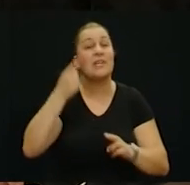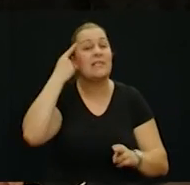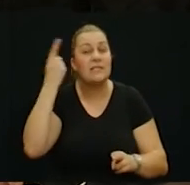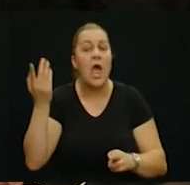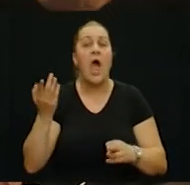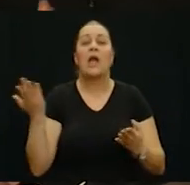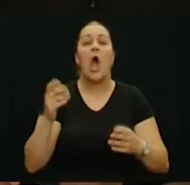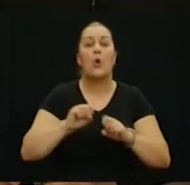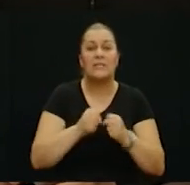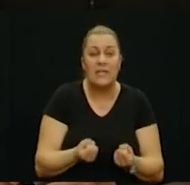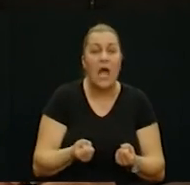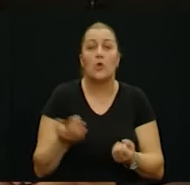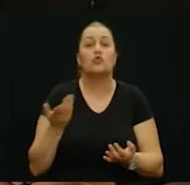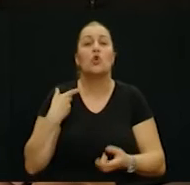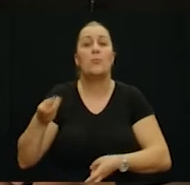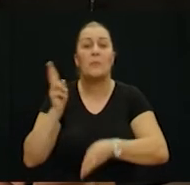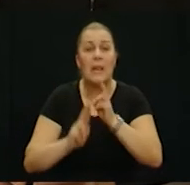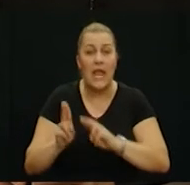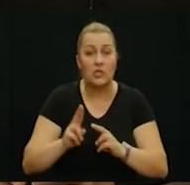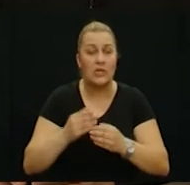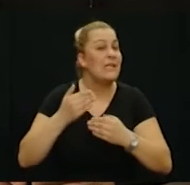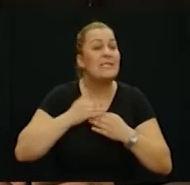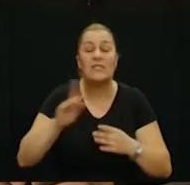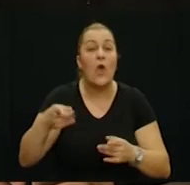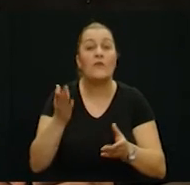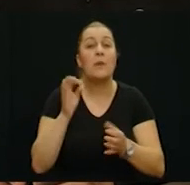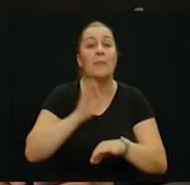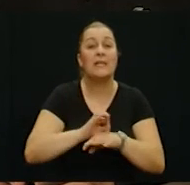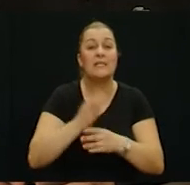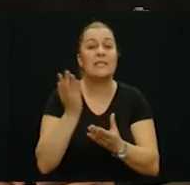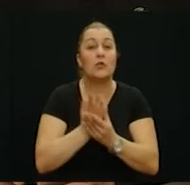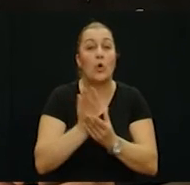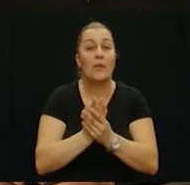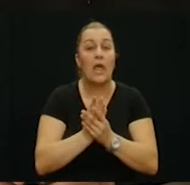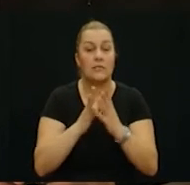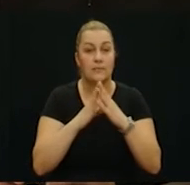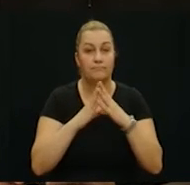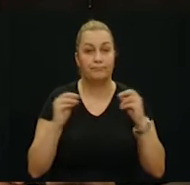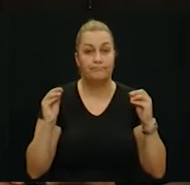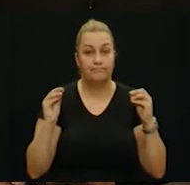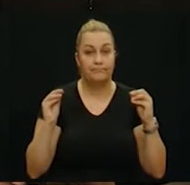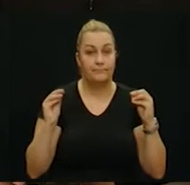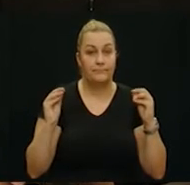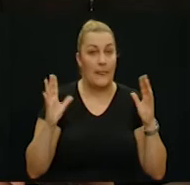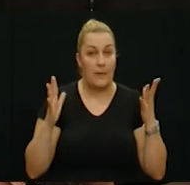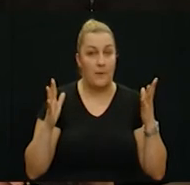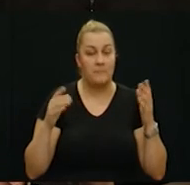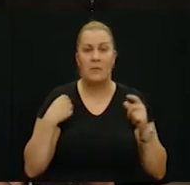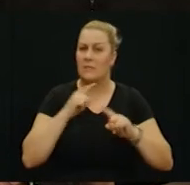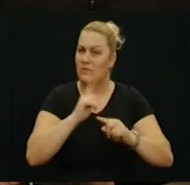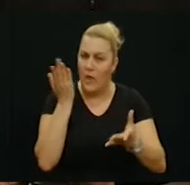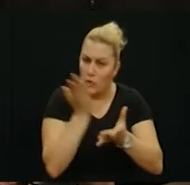kako je stradao šta smo lječili kako smo lječili i sve ostalo. sve te medicinske dokumentacije nema. Mi smo to sve radili